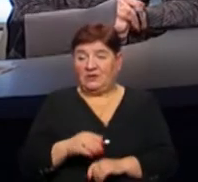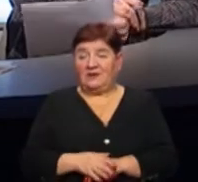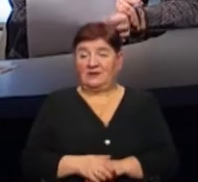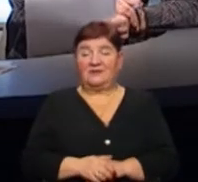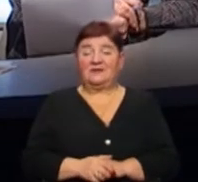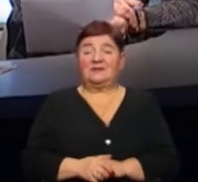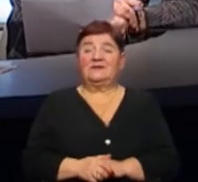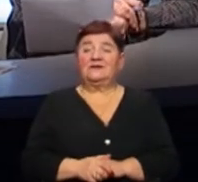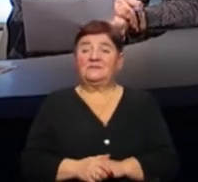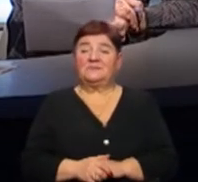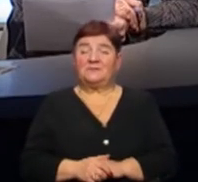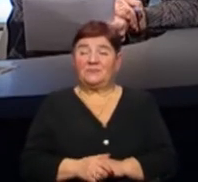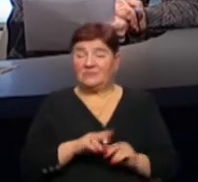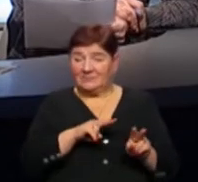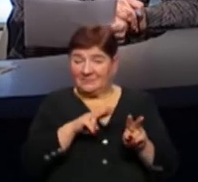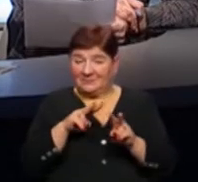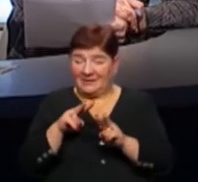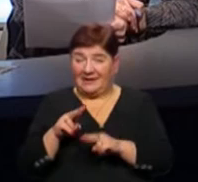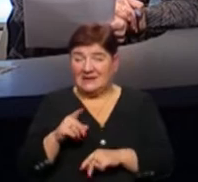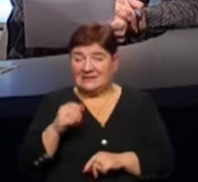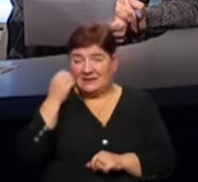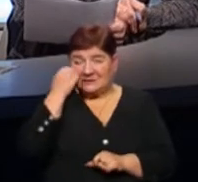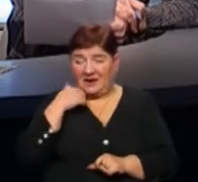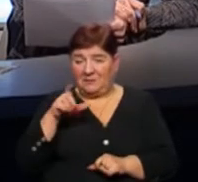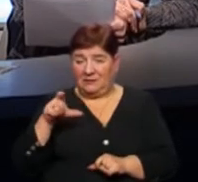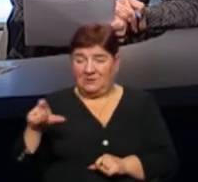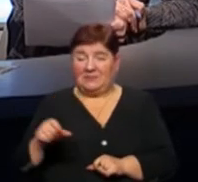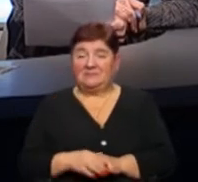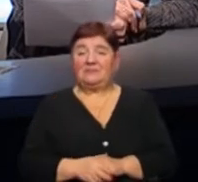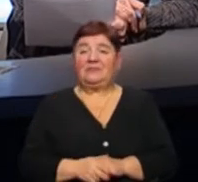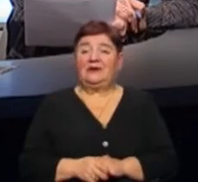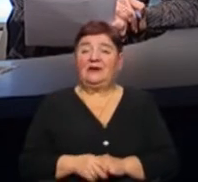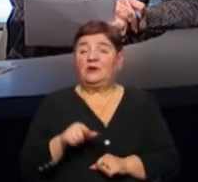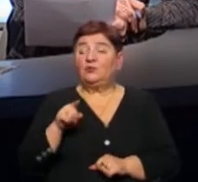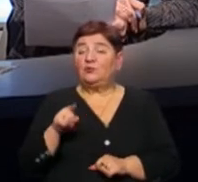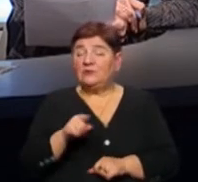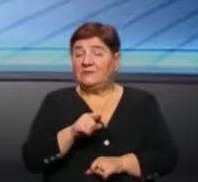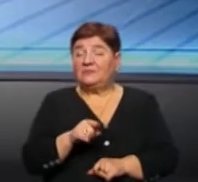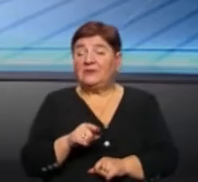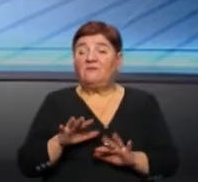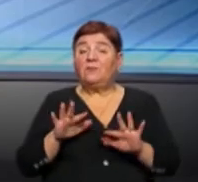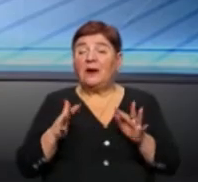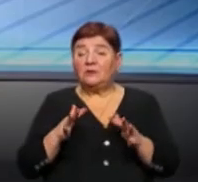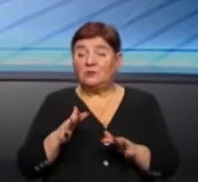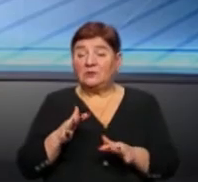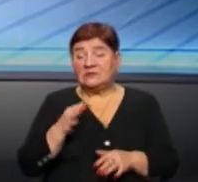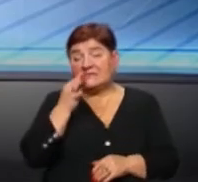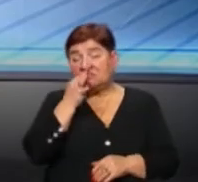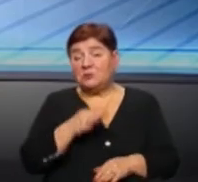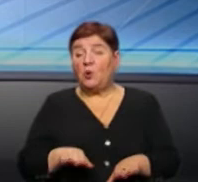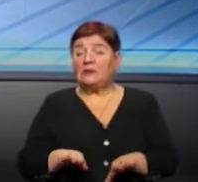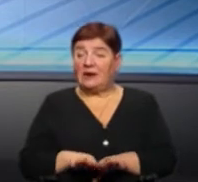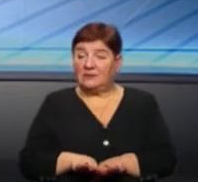жінку доглядальницю? Тот випадок, який ви зараз сказали, я